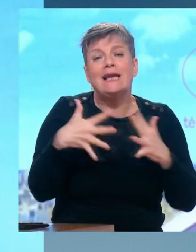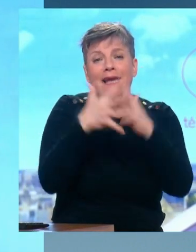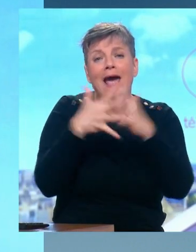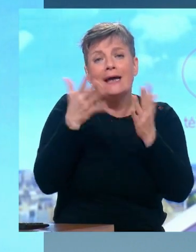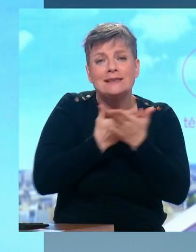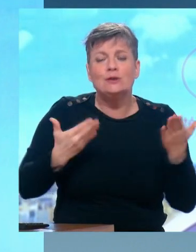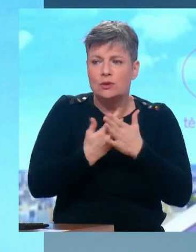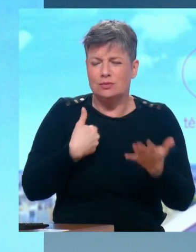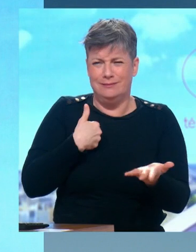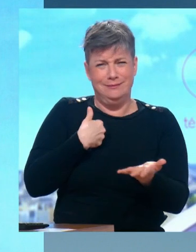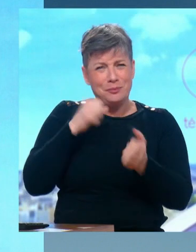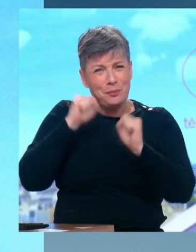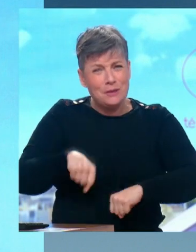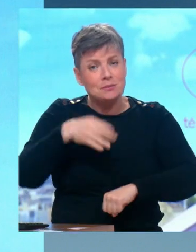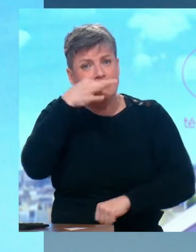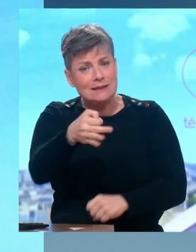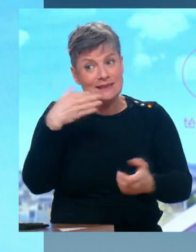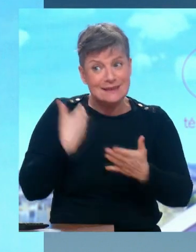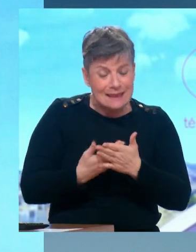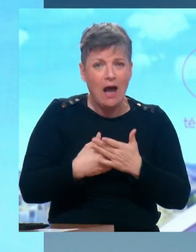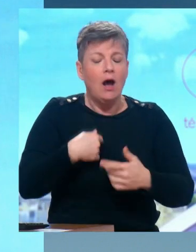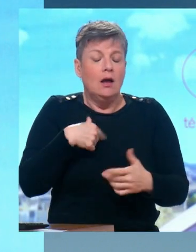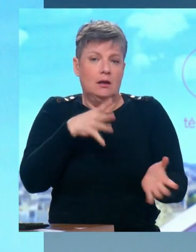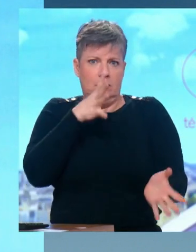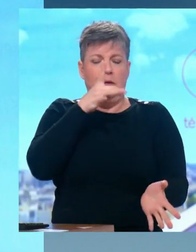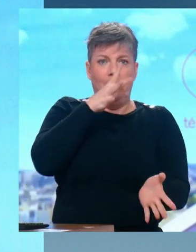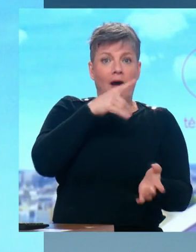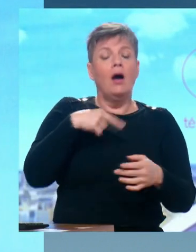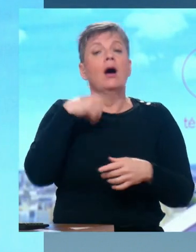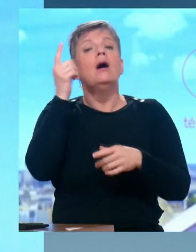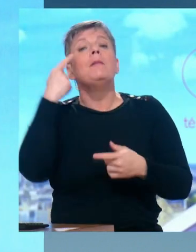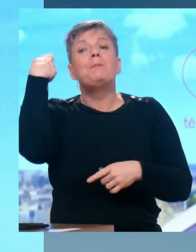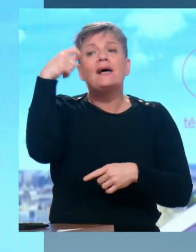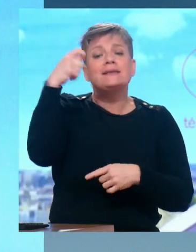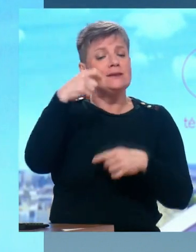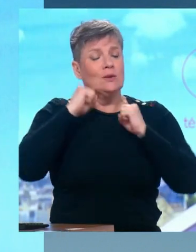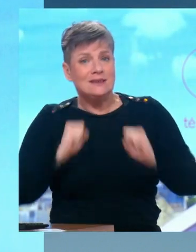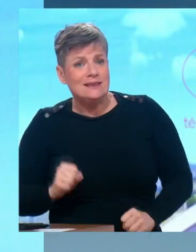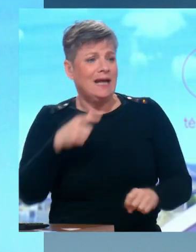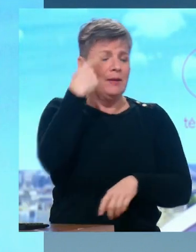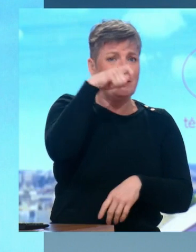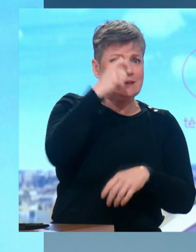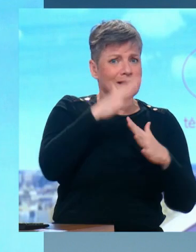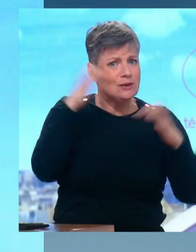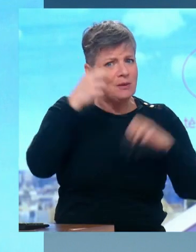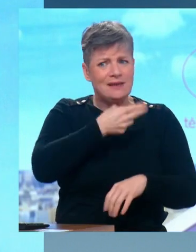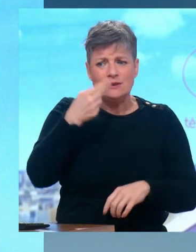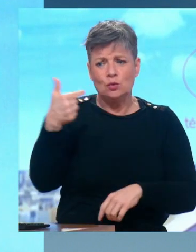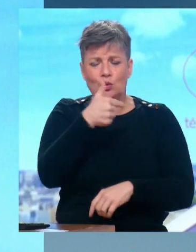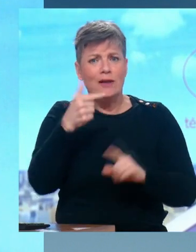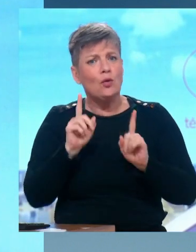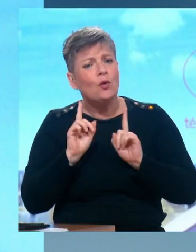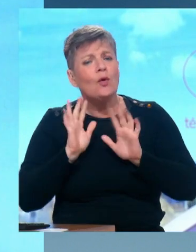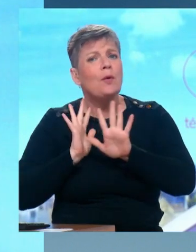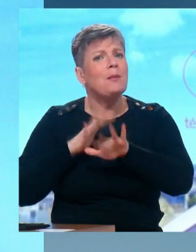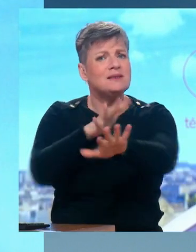aujourd'hui, imaginer, y compris la présidente de l'Assemblée nationale et du Sénat, puissent manifester avec ceux-là même qui ne portent même pas le même message